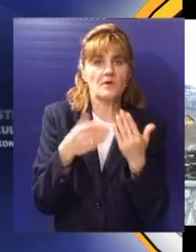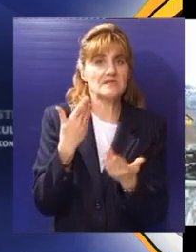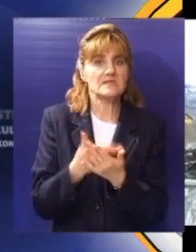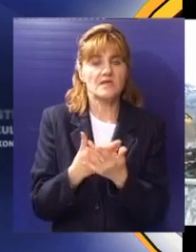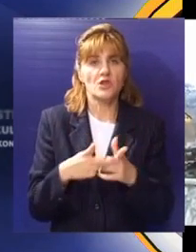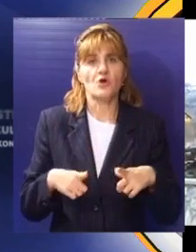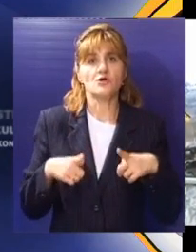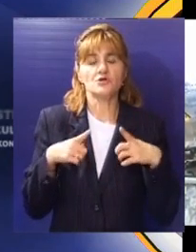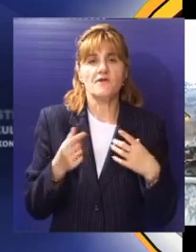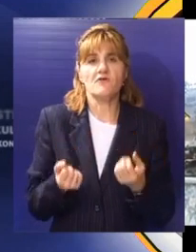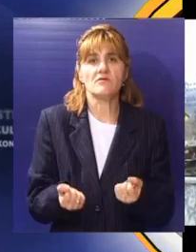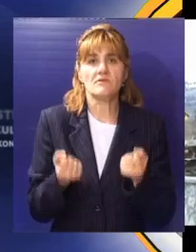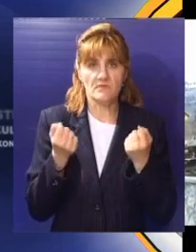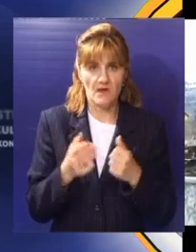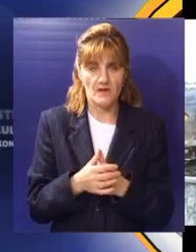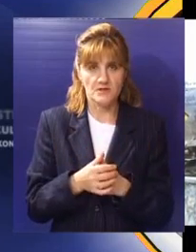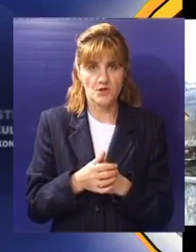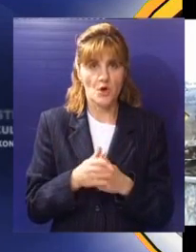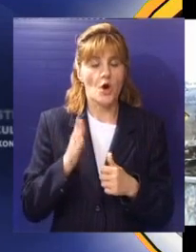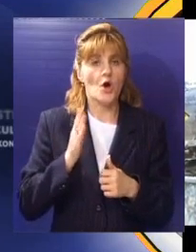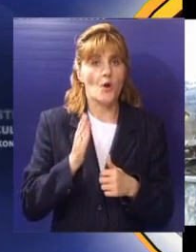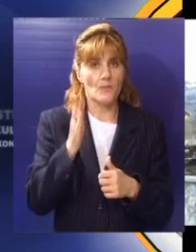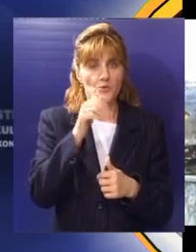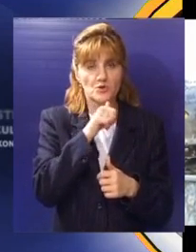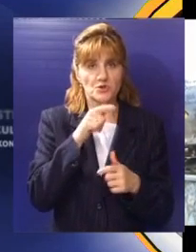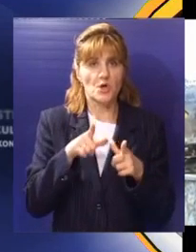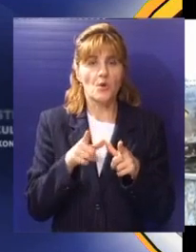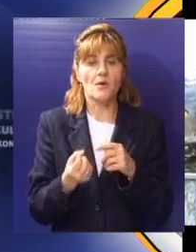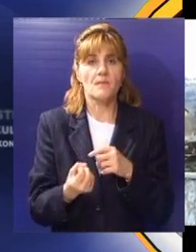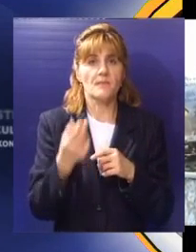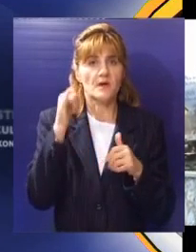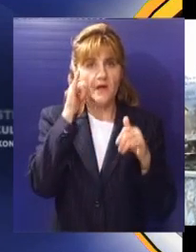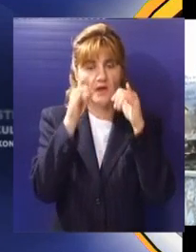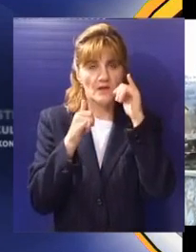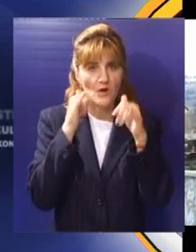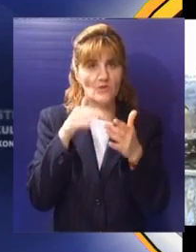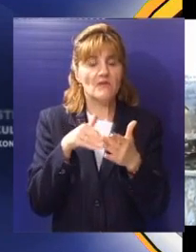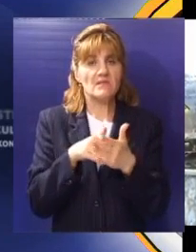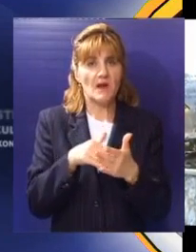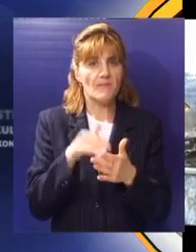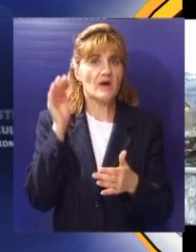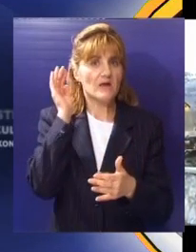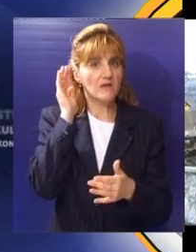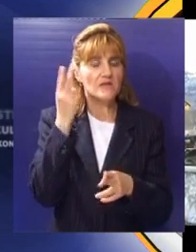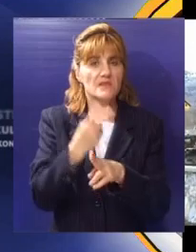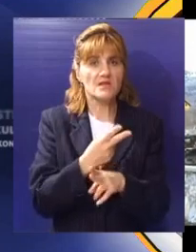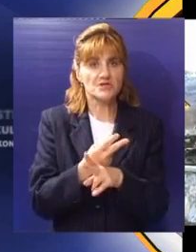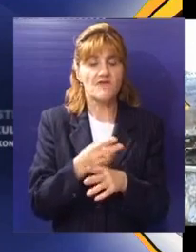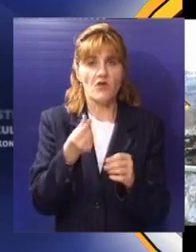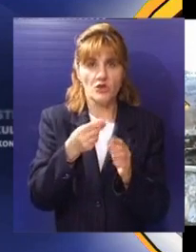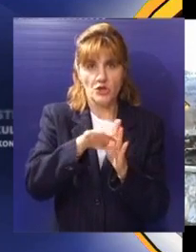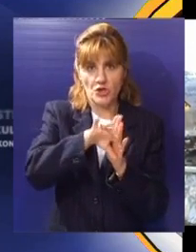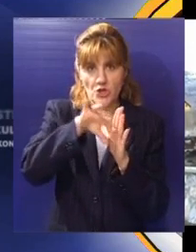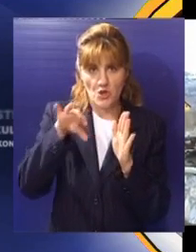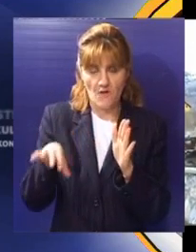i zbog toga im je život izuzetno težak. Budućnost je u ekoturizmu, ali za to treba država da